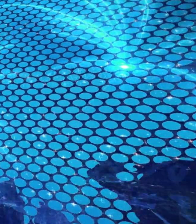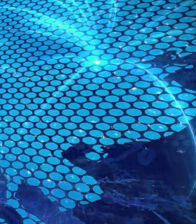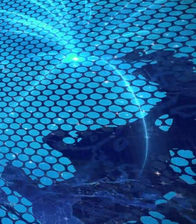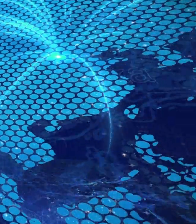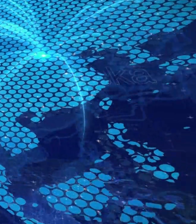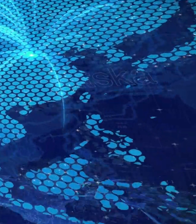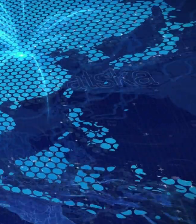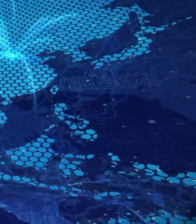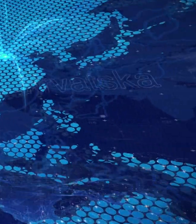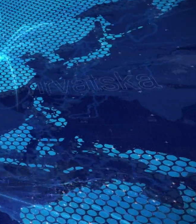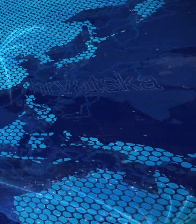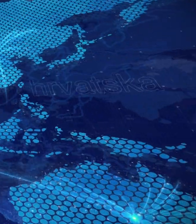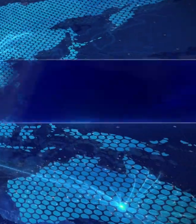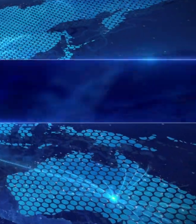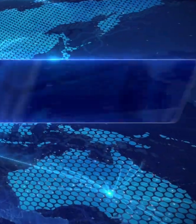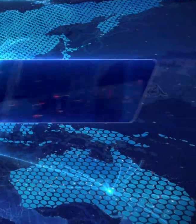Muzika